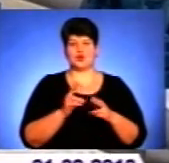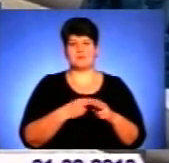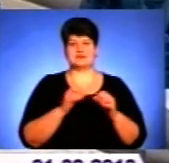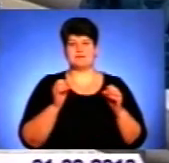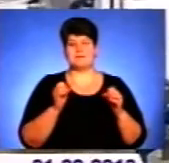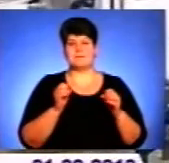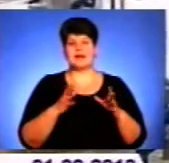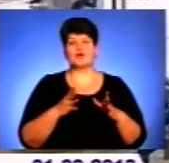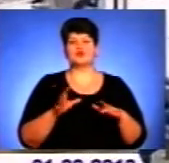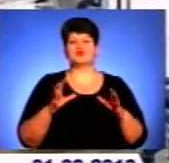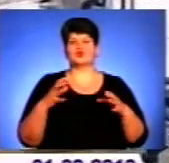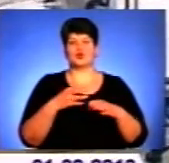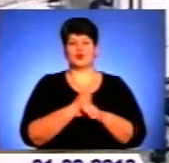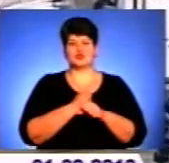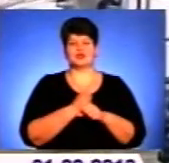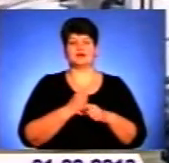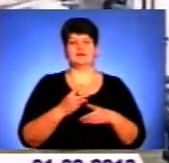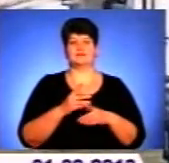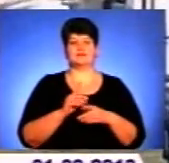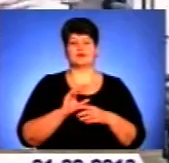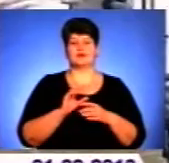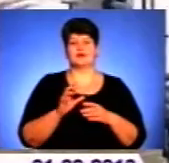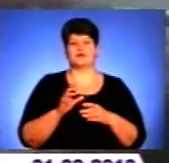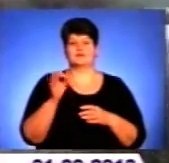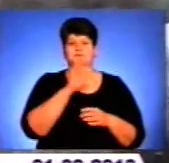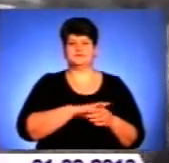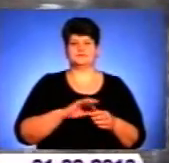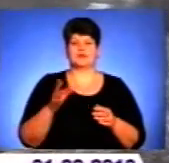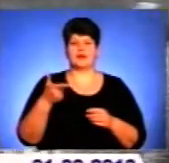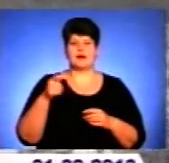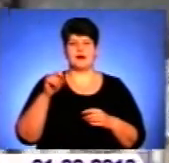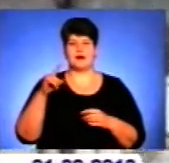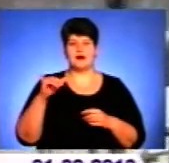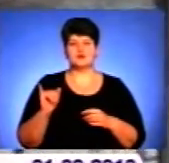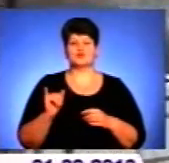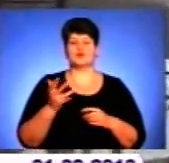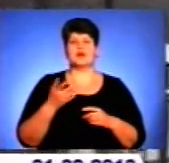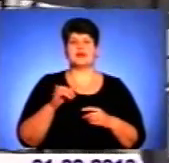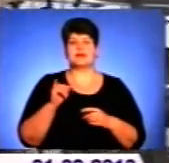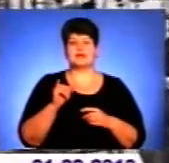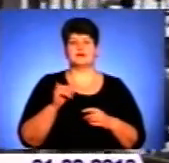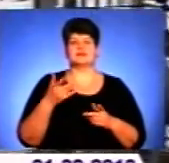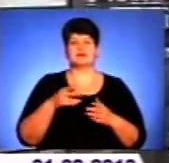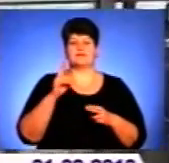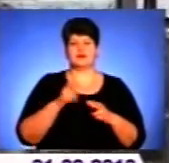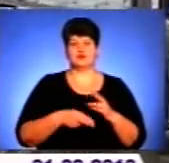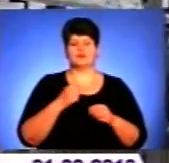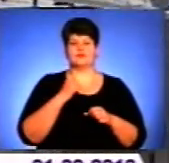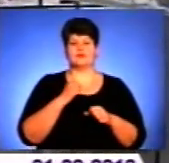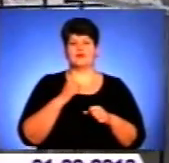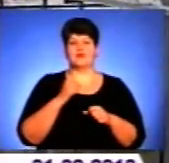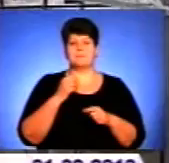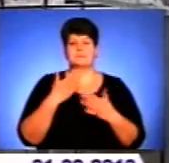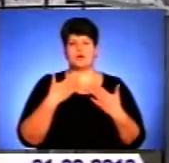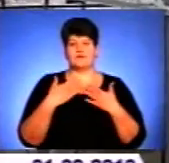імпорт газу та вкладає кошти у власний видобуток вуглеводнів, каже глава держави. Нині завершуються проговори про видобування носіїв